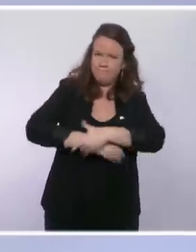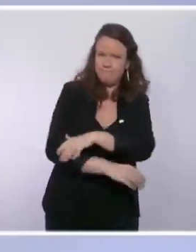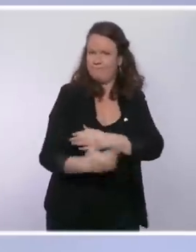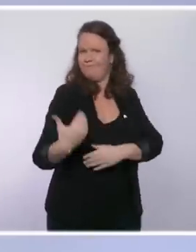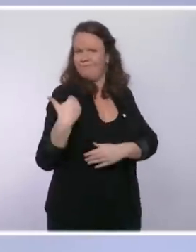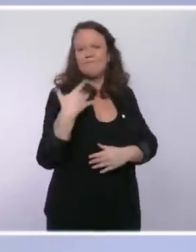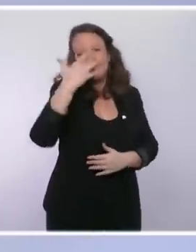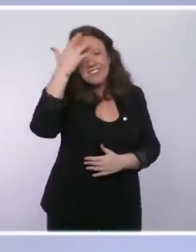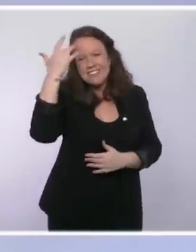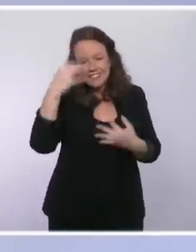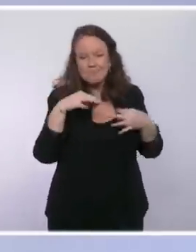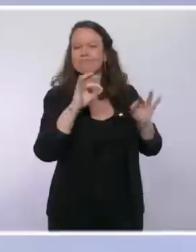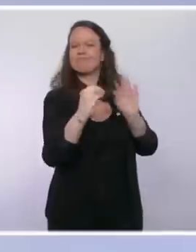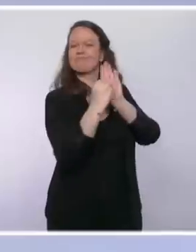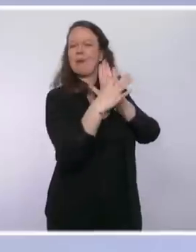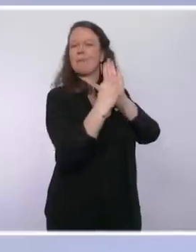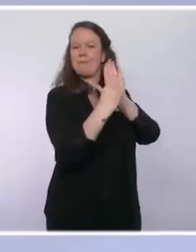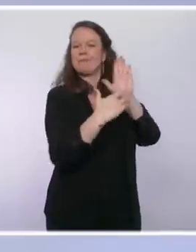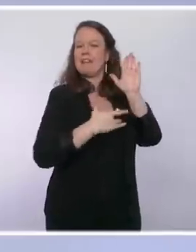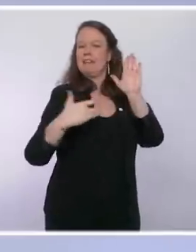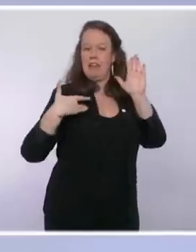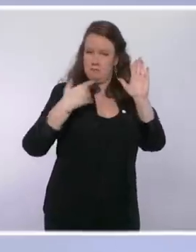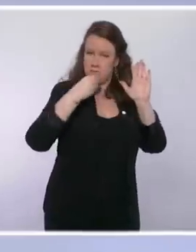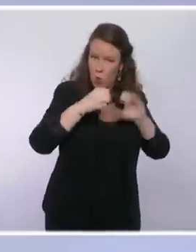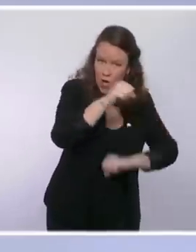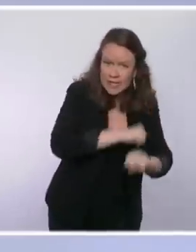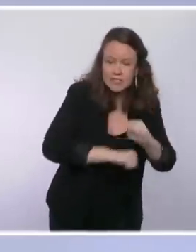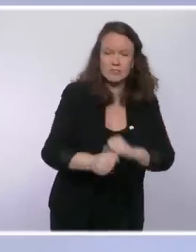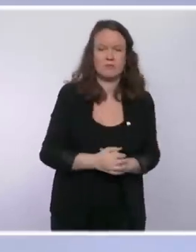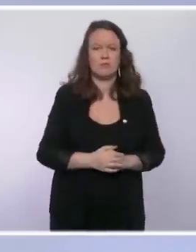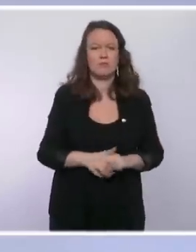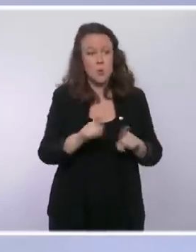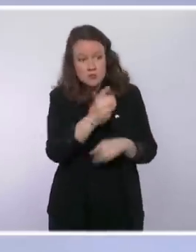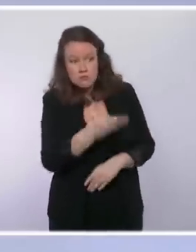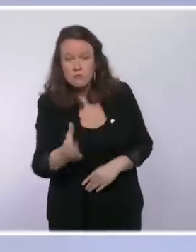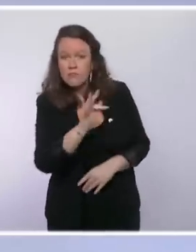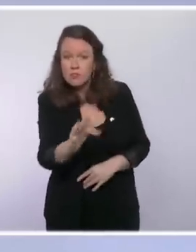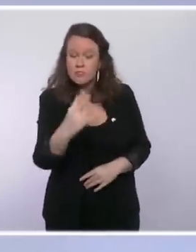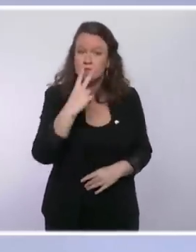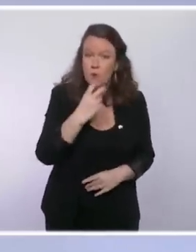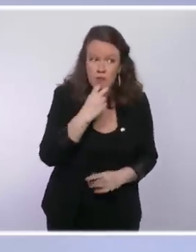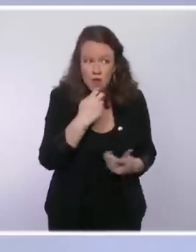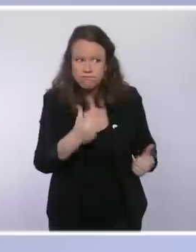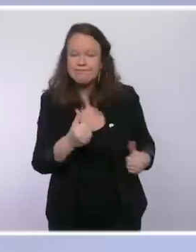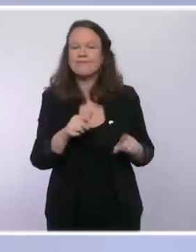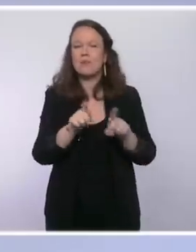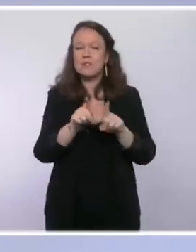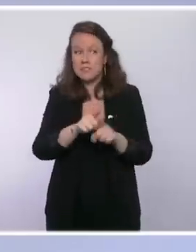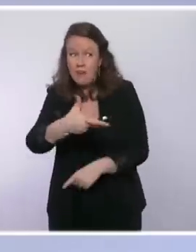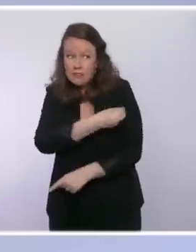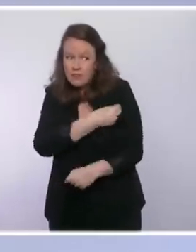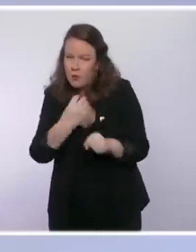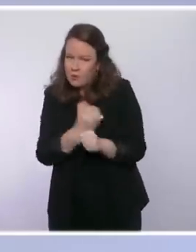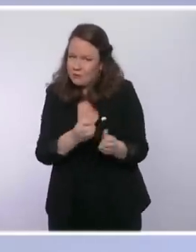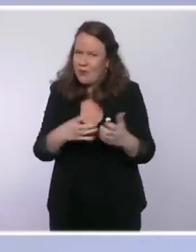fournis par les Français, grâce à leur civisme, grâce à notre couverture vaccinale. Mais nous ne pouvons pas nous reposer